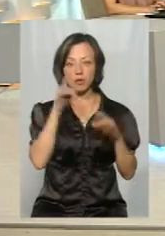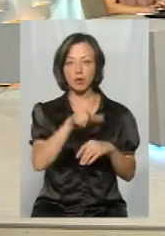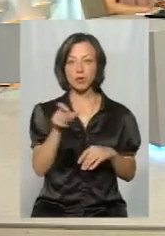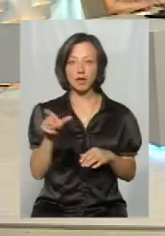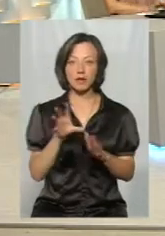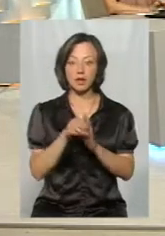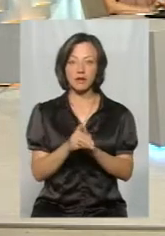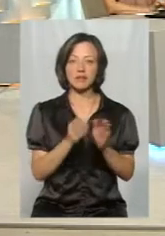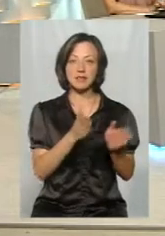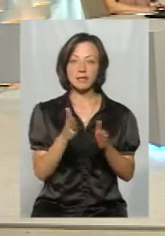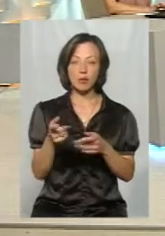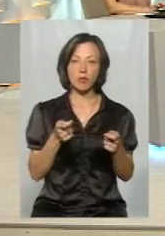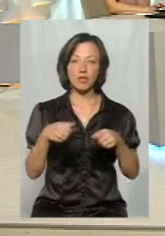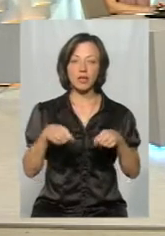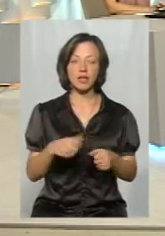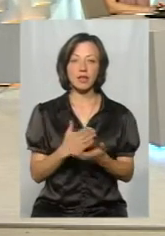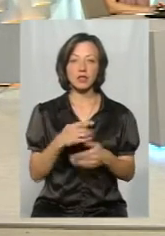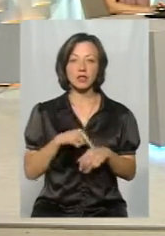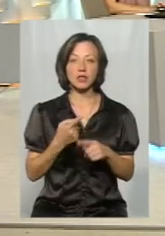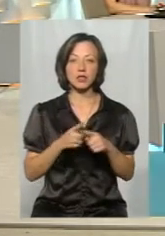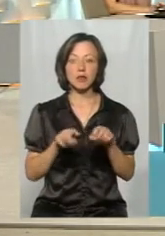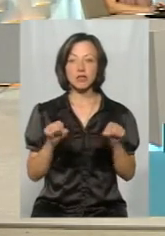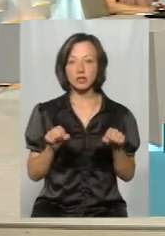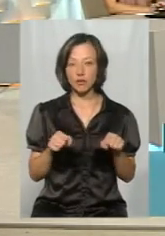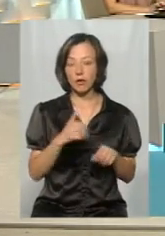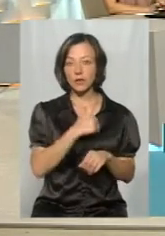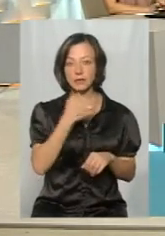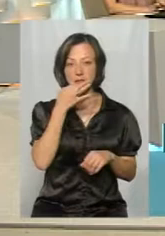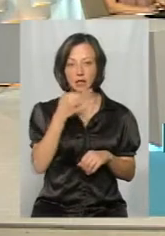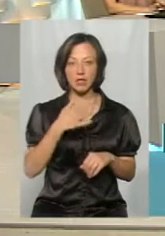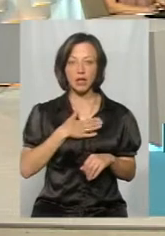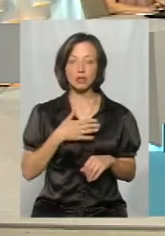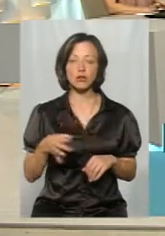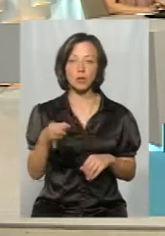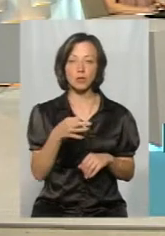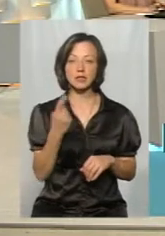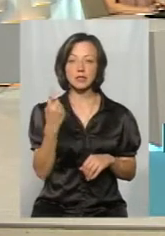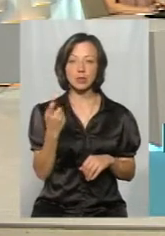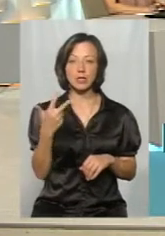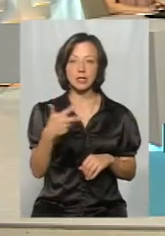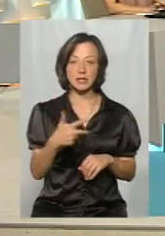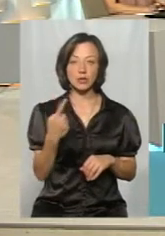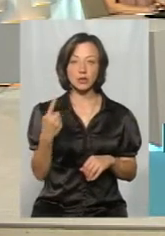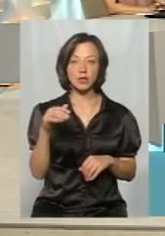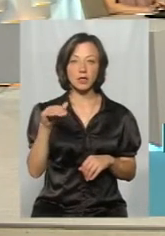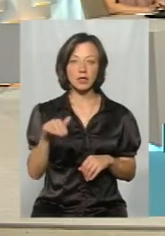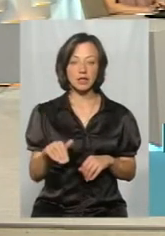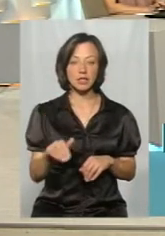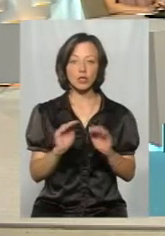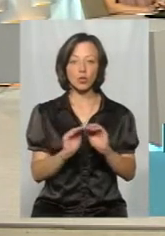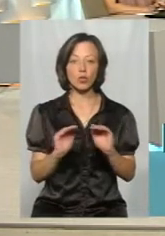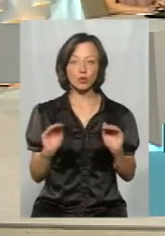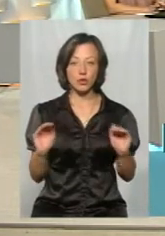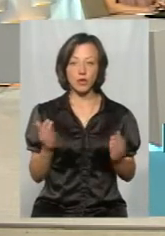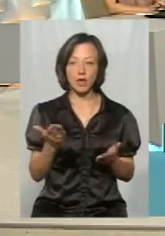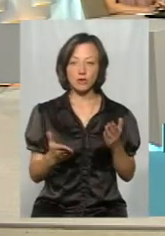систему управління владою. У них є відчуття, що це можливо. А я хотів би сказати, що в нашій області 131 тисячі учнів.